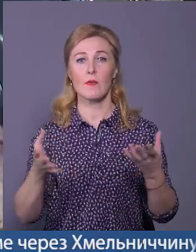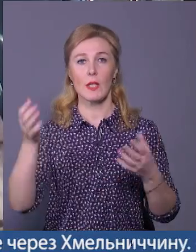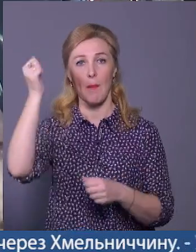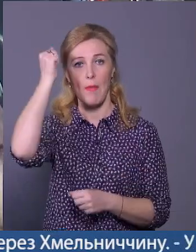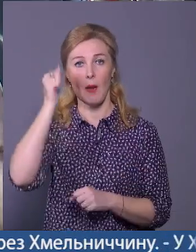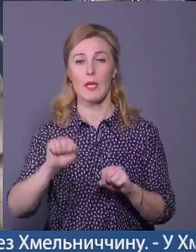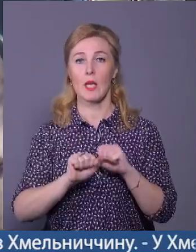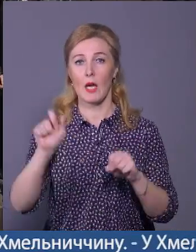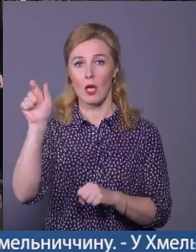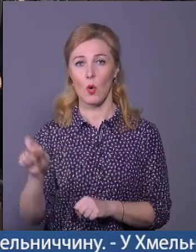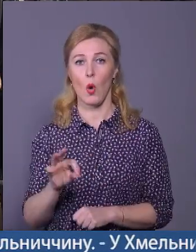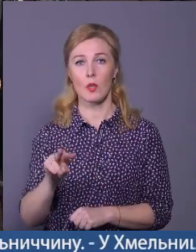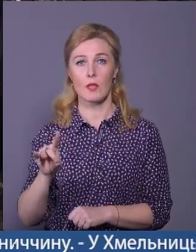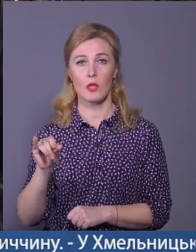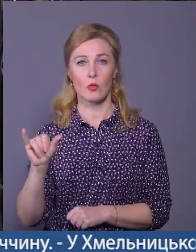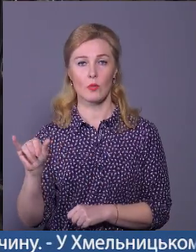герою Олександру.